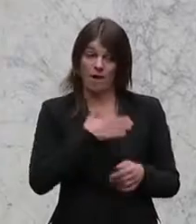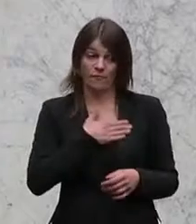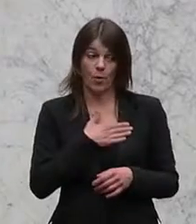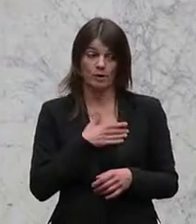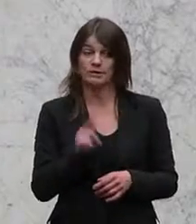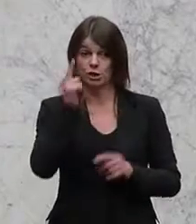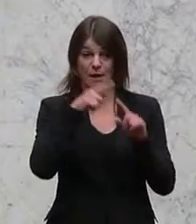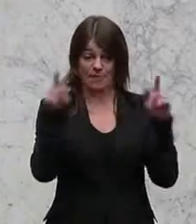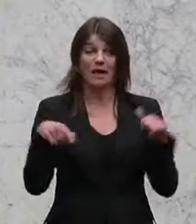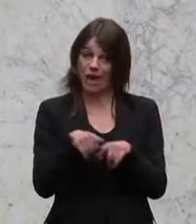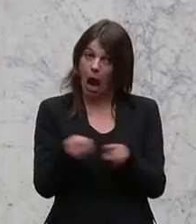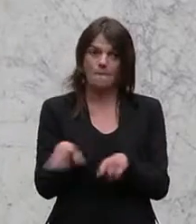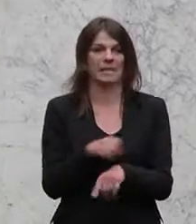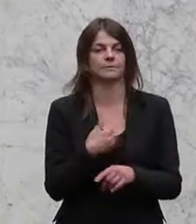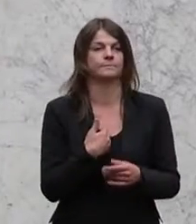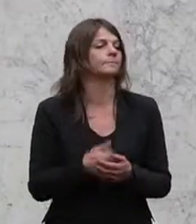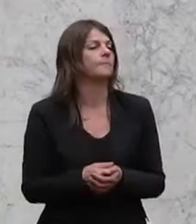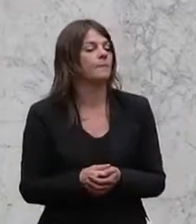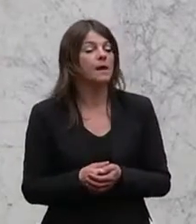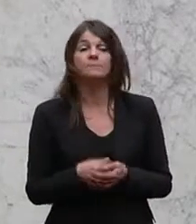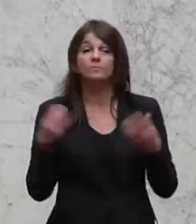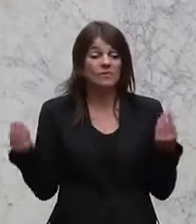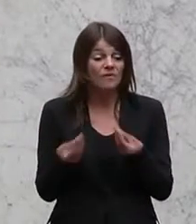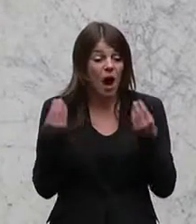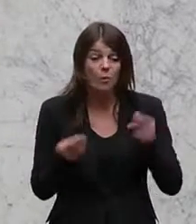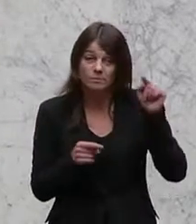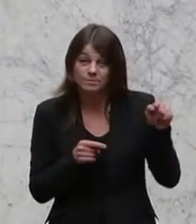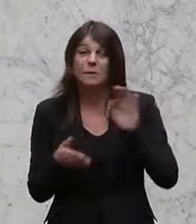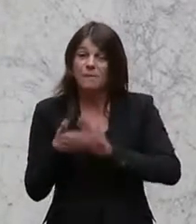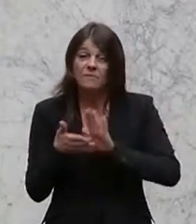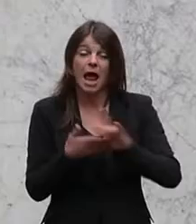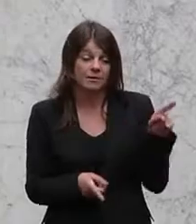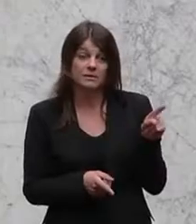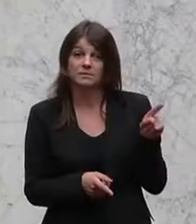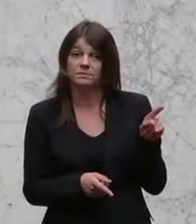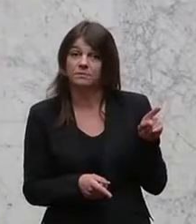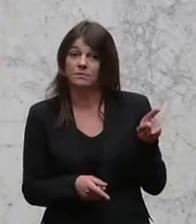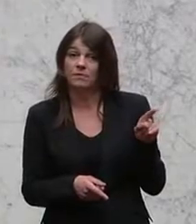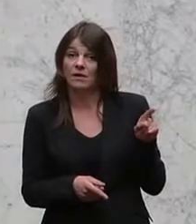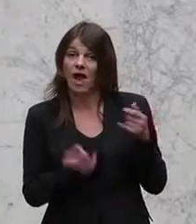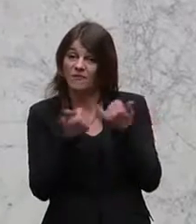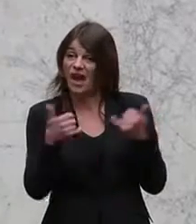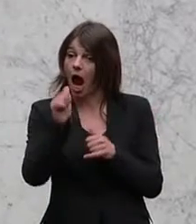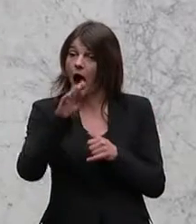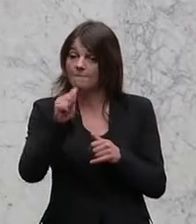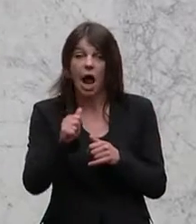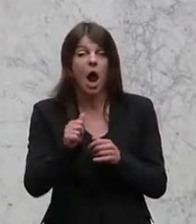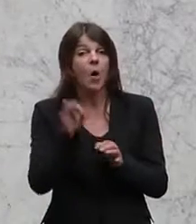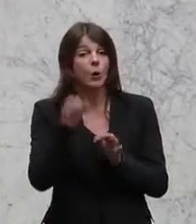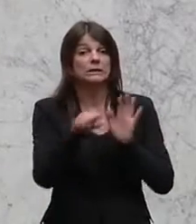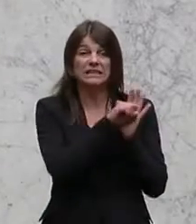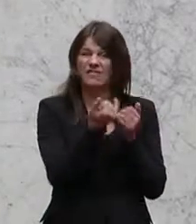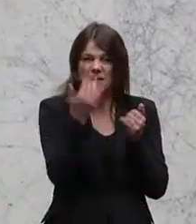ich das zweite Tafel mitgenommen habe. Weil das ist genau der Beweis, wie dieses Amagüter-Siegel dann